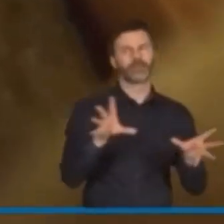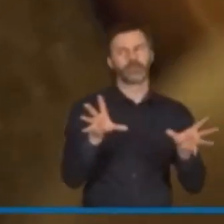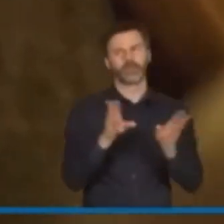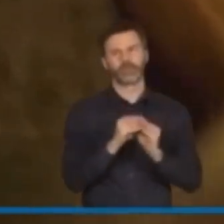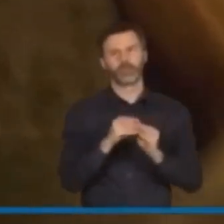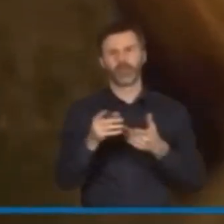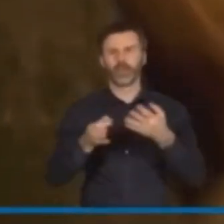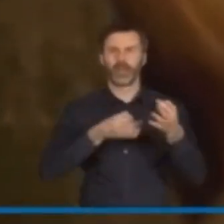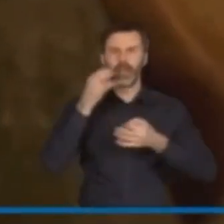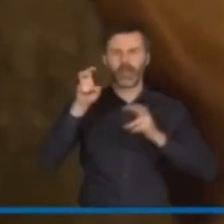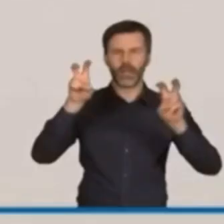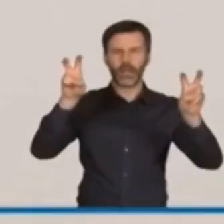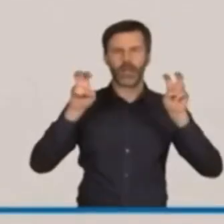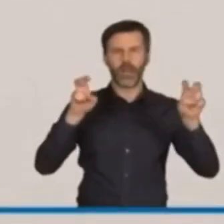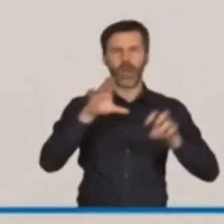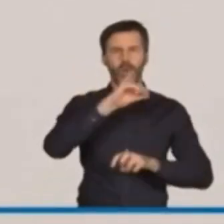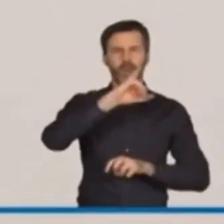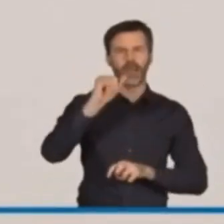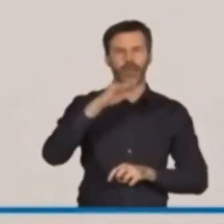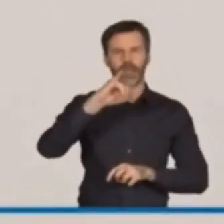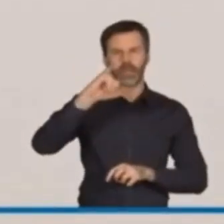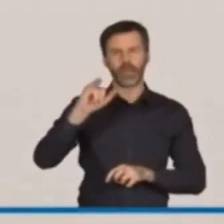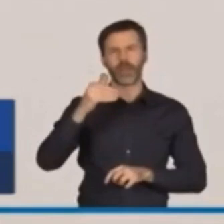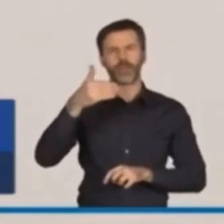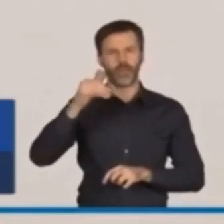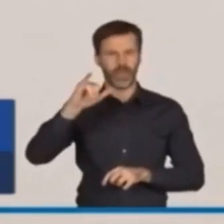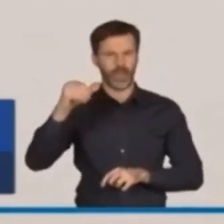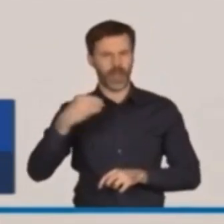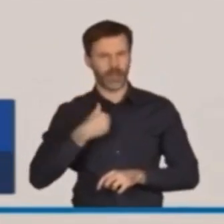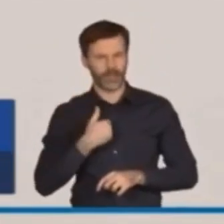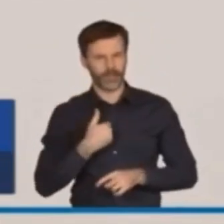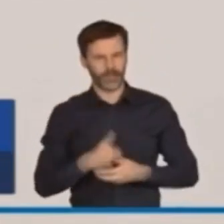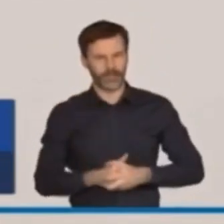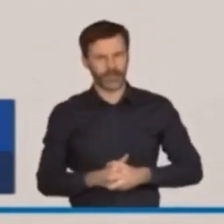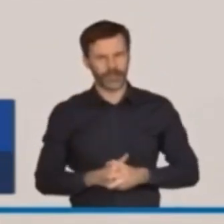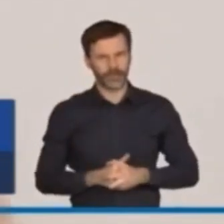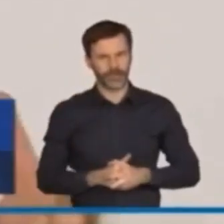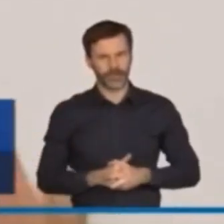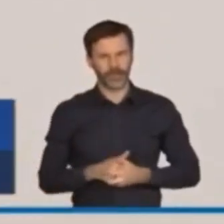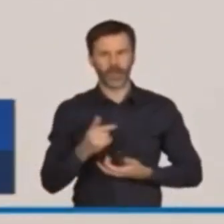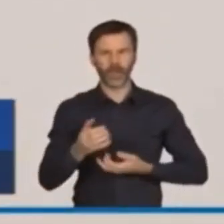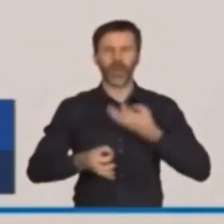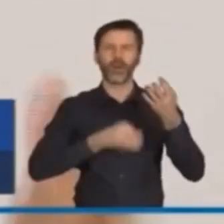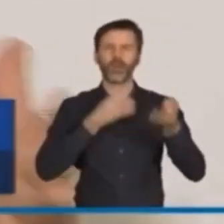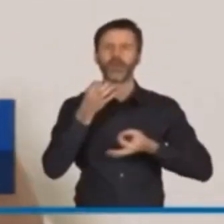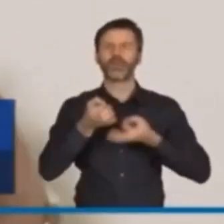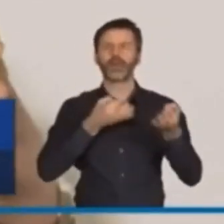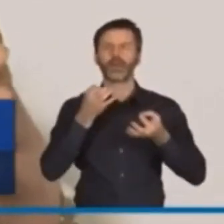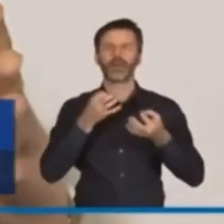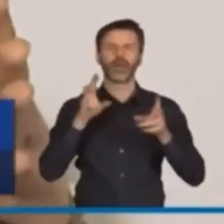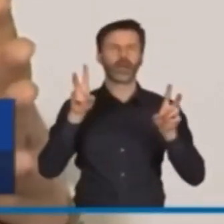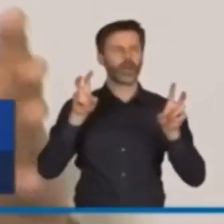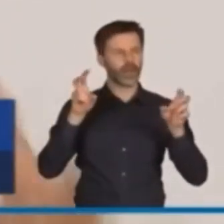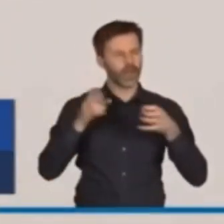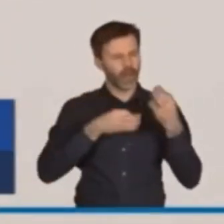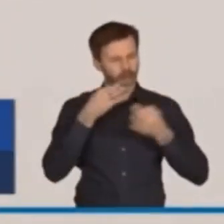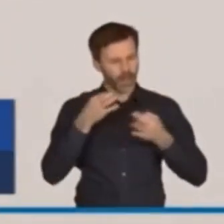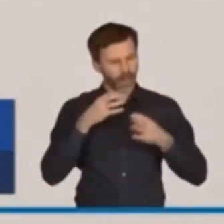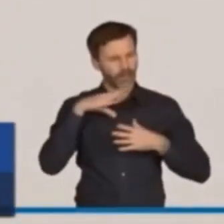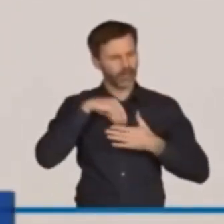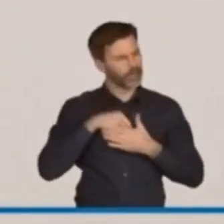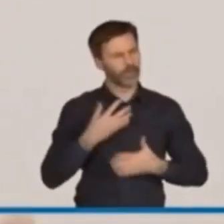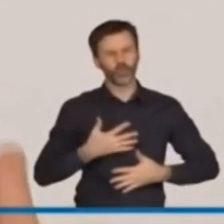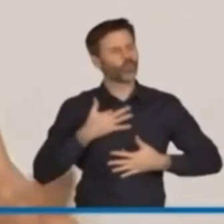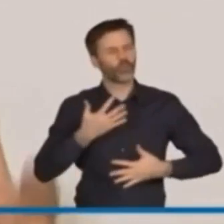Obejmij mnie. To jest to utwór, który opowiada o wojnie, właściwie o takim stanie ducha, kiedy człowiek